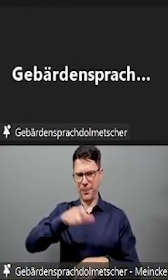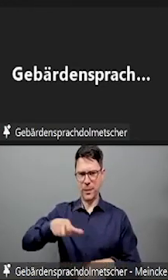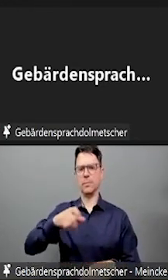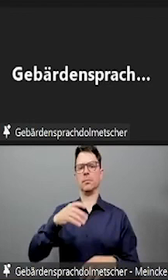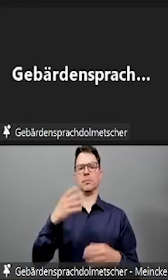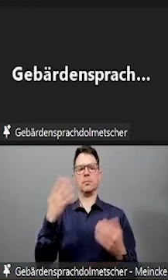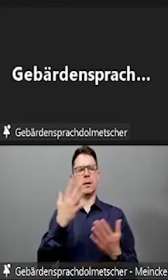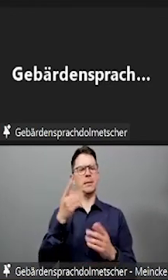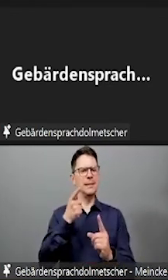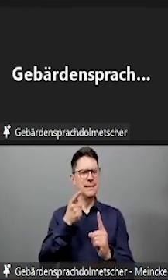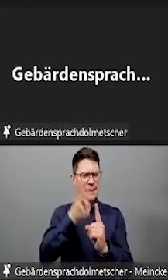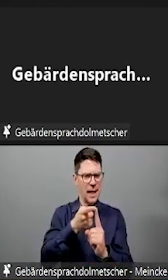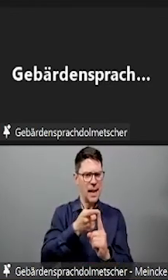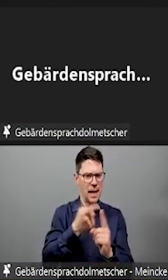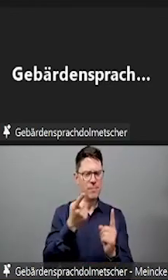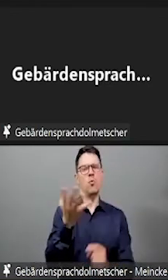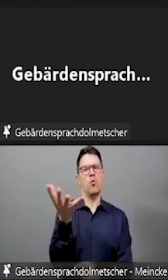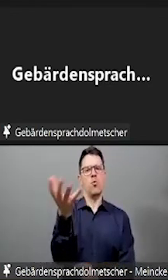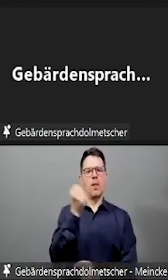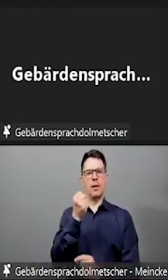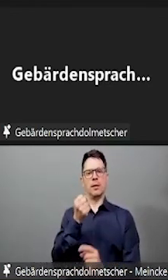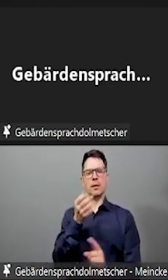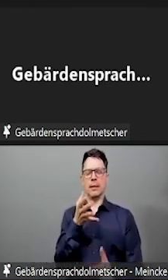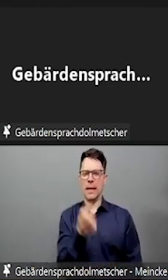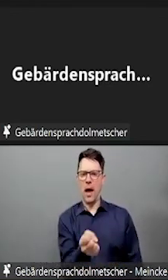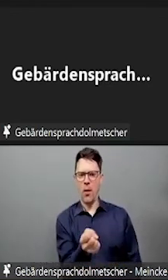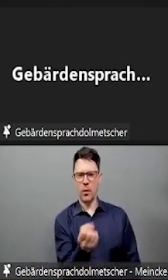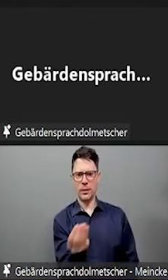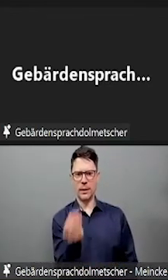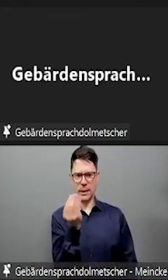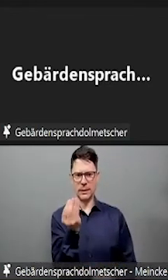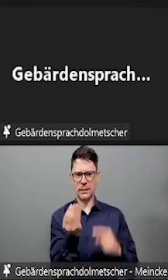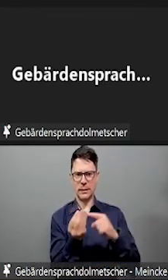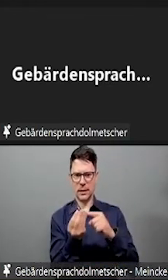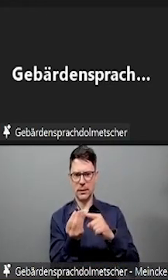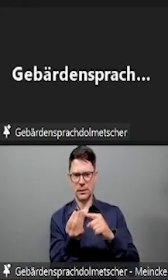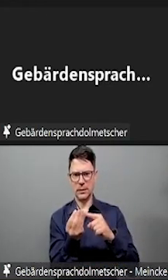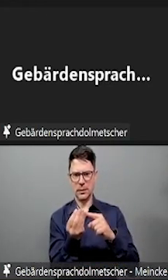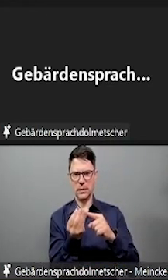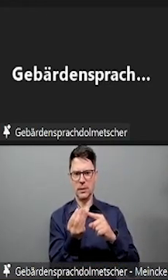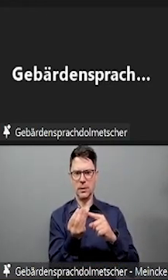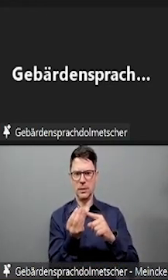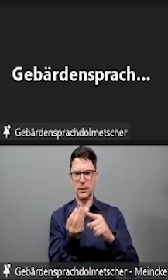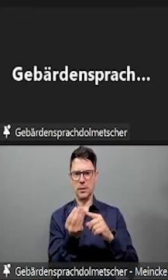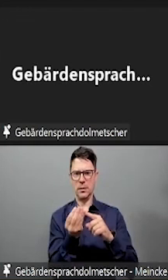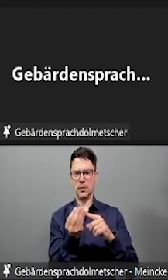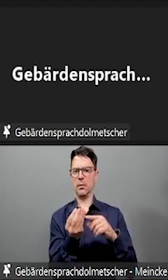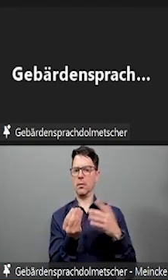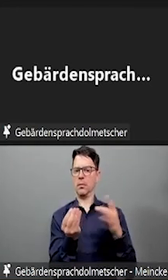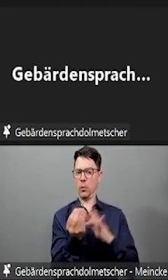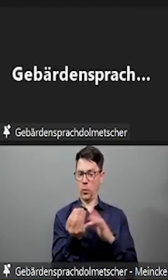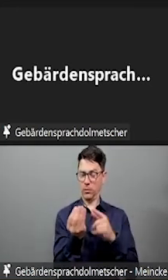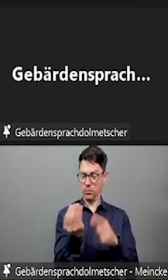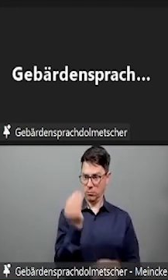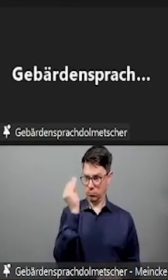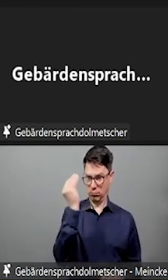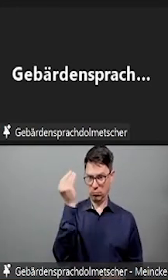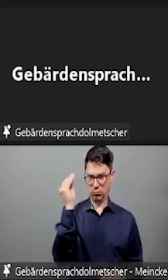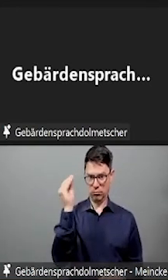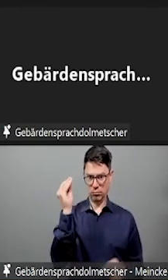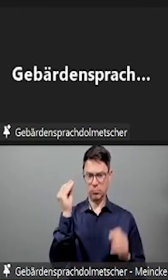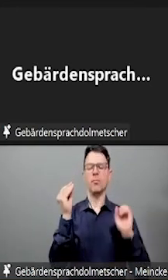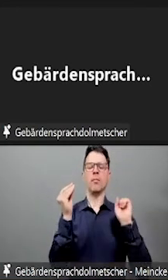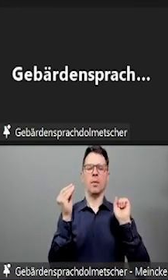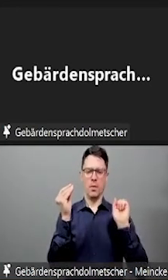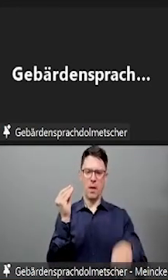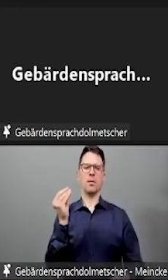muss es eben so sein, dass ein konkreter Nachteil im Zusammenhang mit der Beeinträchtigung Behinderung